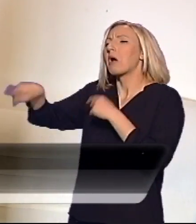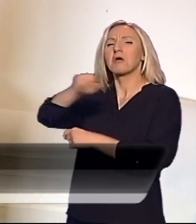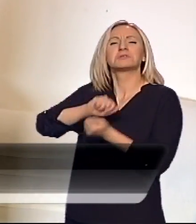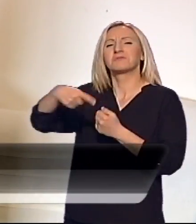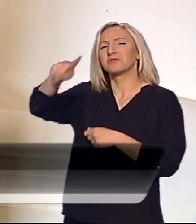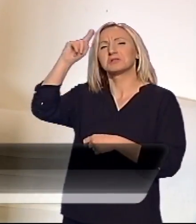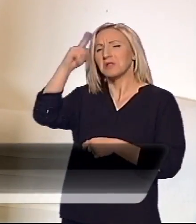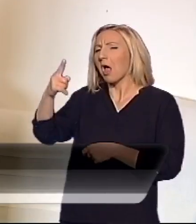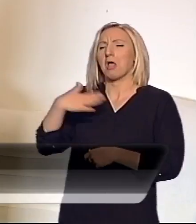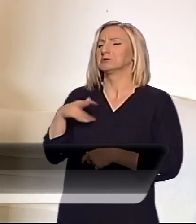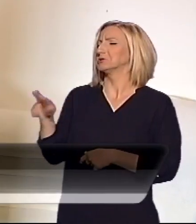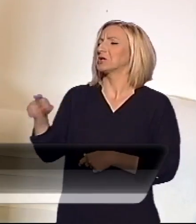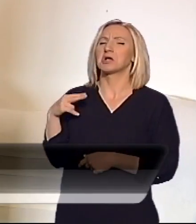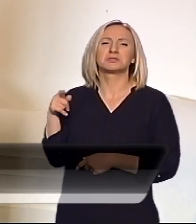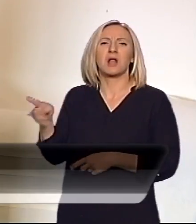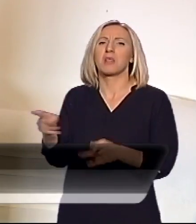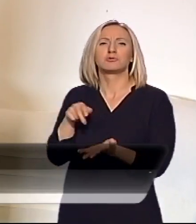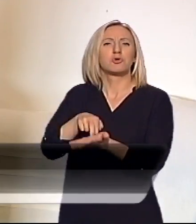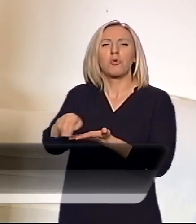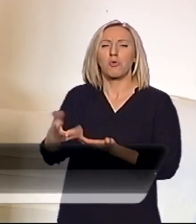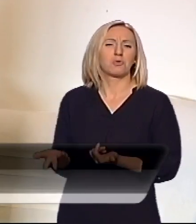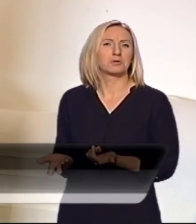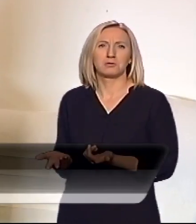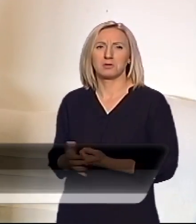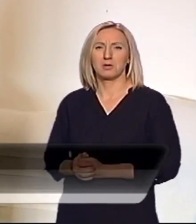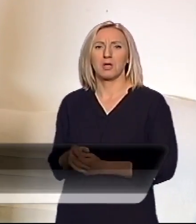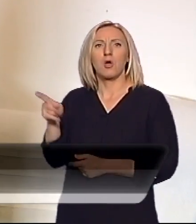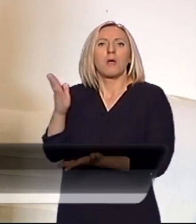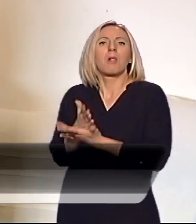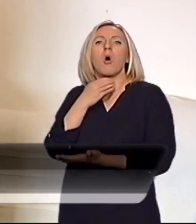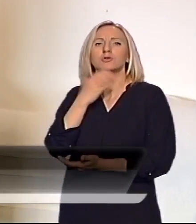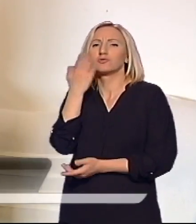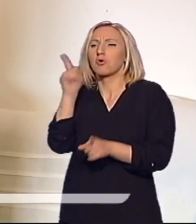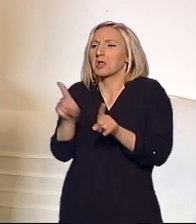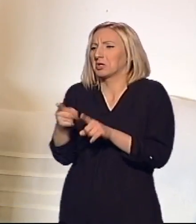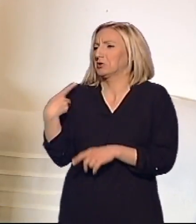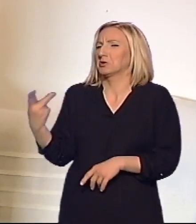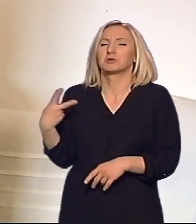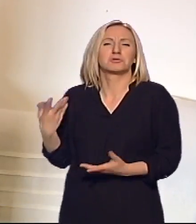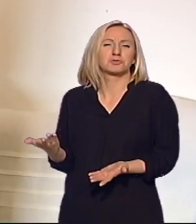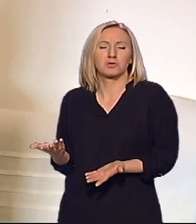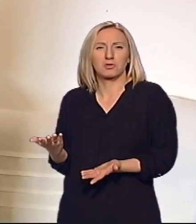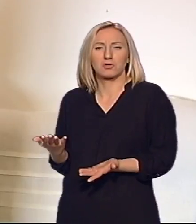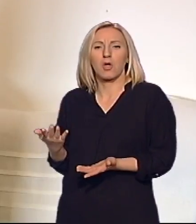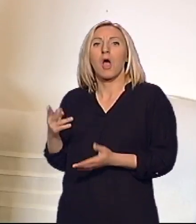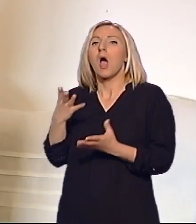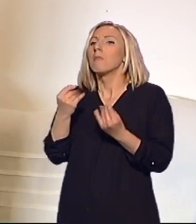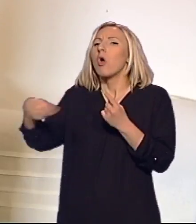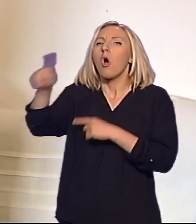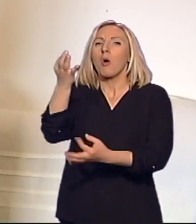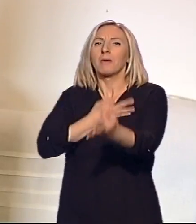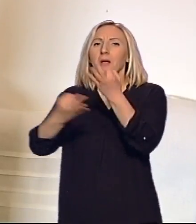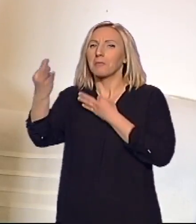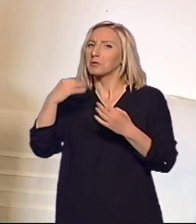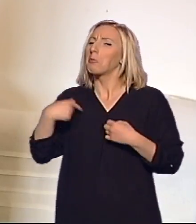može da hoda, to što je išla isto osnovno kao i ja. Oni imaju ponekad pitanja, njima vrlo rado odgovaram na ta